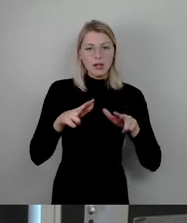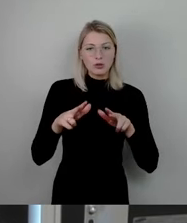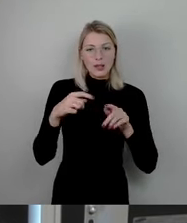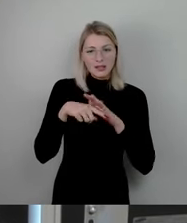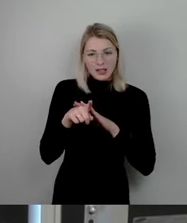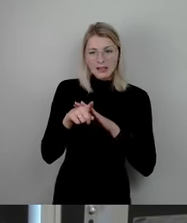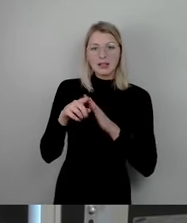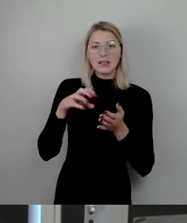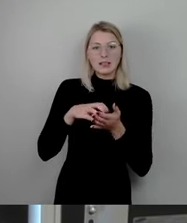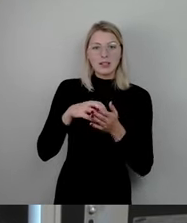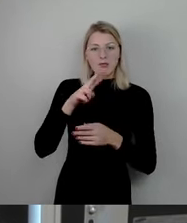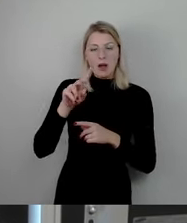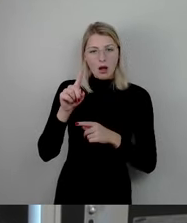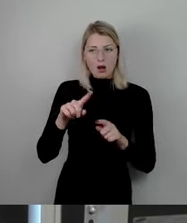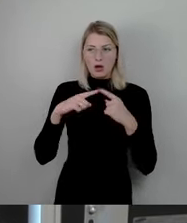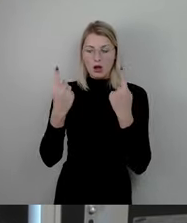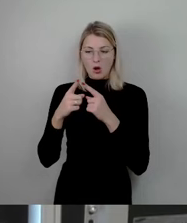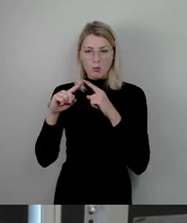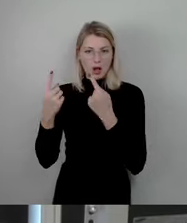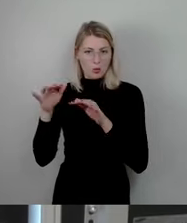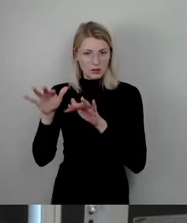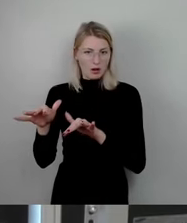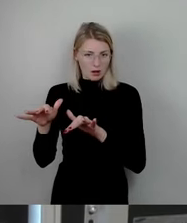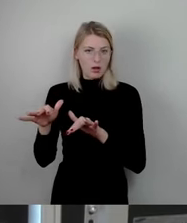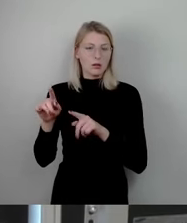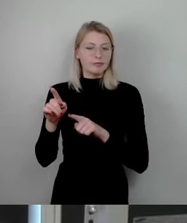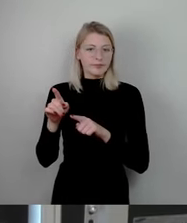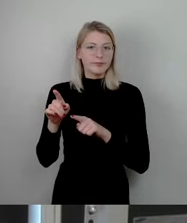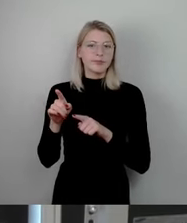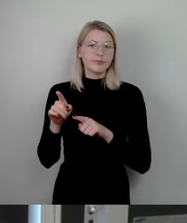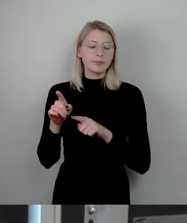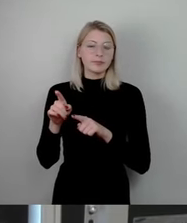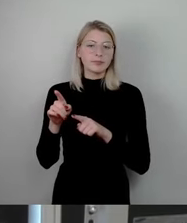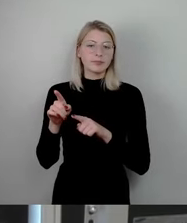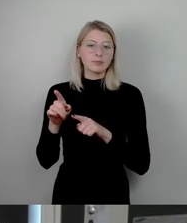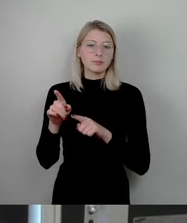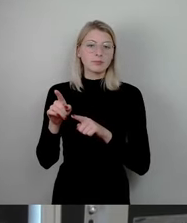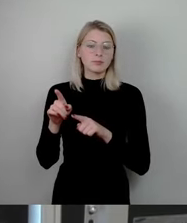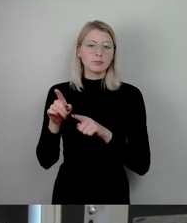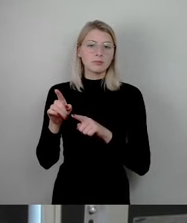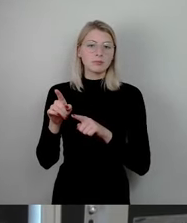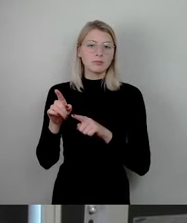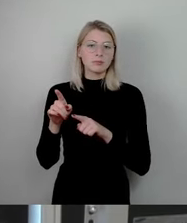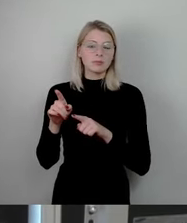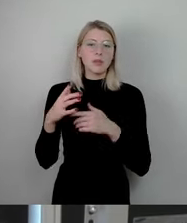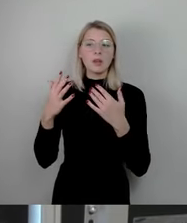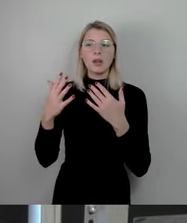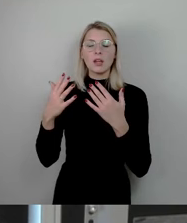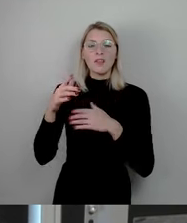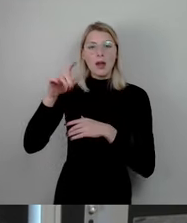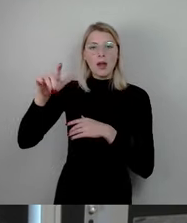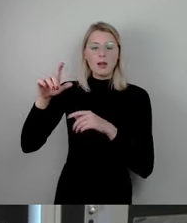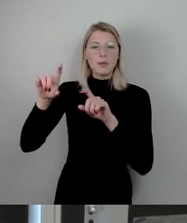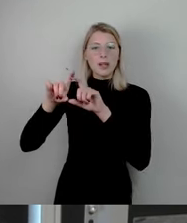Citywache auch Räumlichkeiten vorhanden sein sollen, in denen die Gewerbetreibenden die Möglichkeit